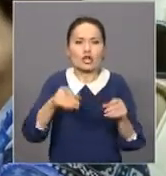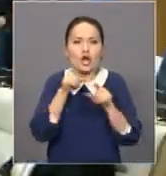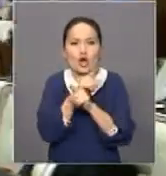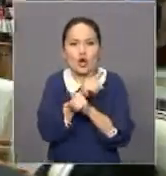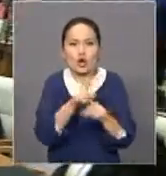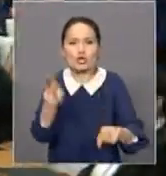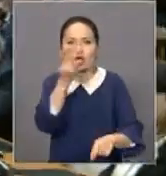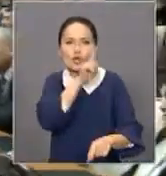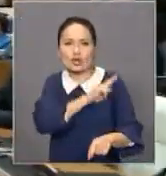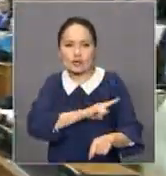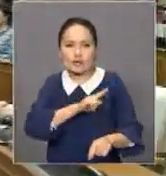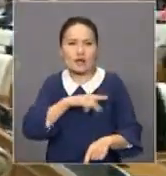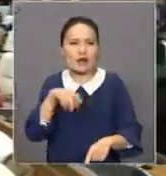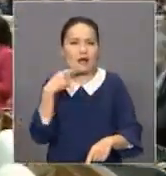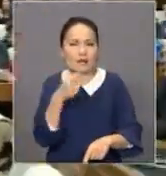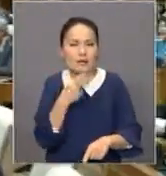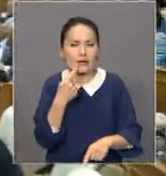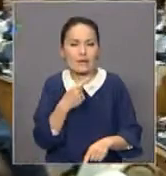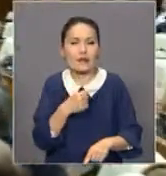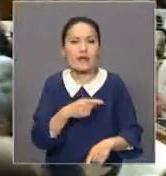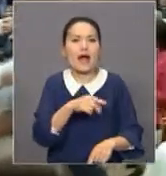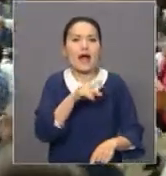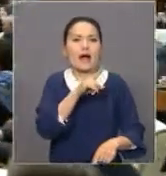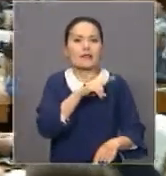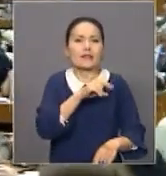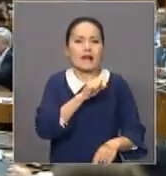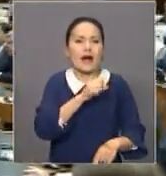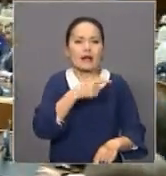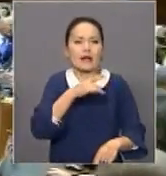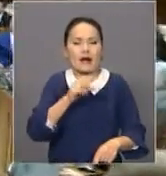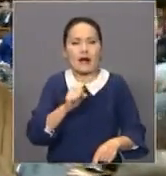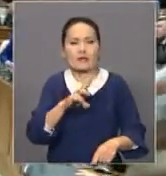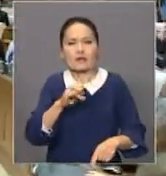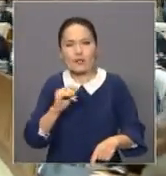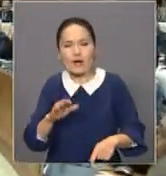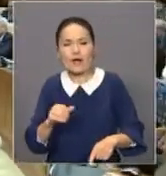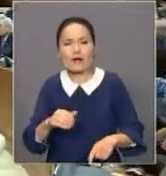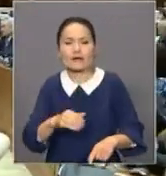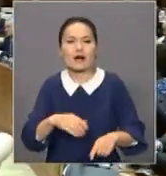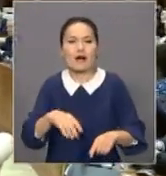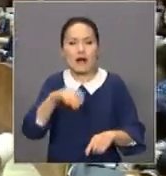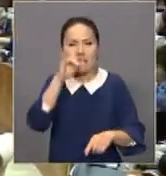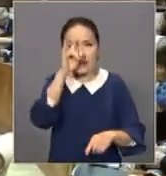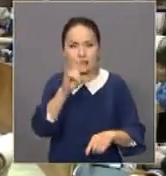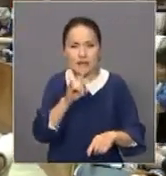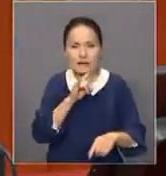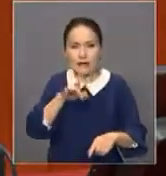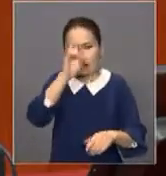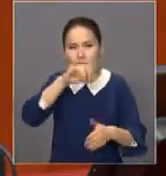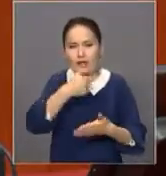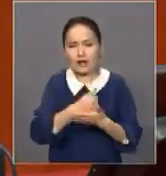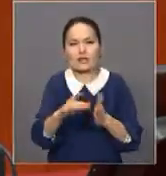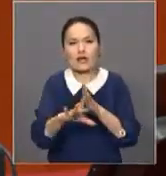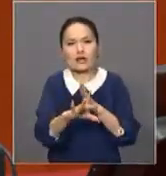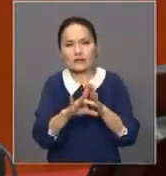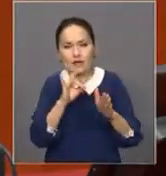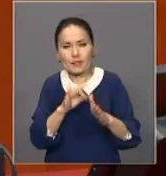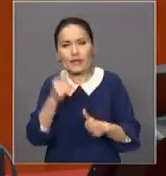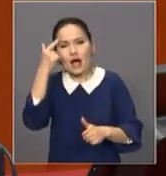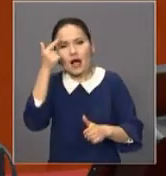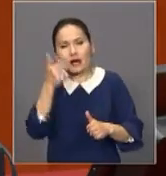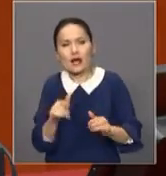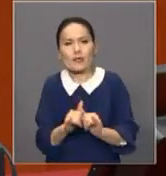насихат жұмыстарына тап өттім. Дарега Аназарбаева қалықтың сайлаудағы белсенділігі қоғамдағы саясты и сауаттылықтың артуы